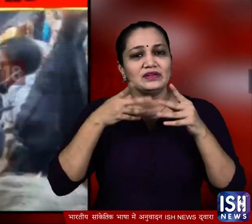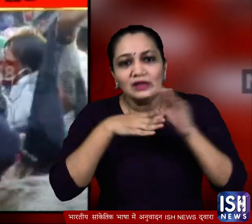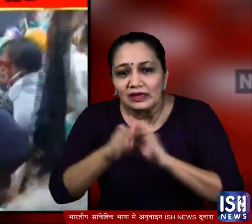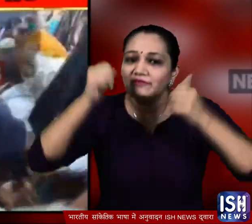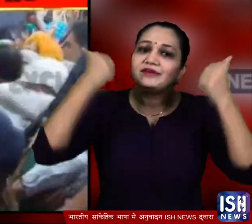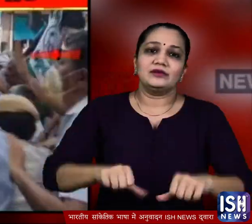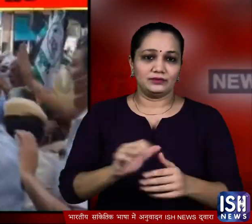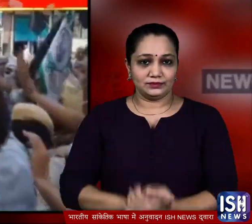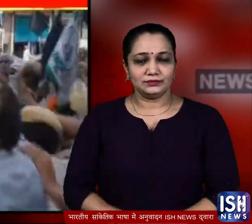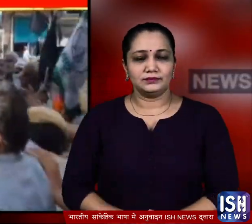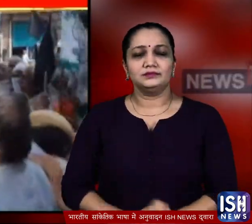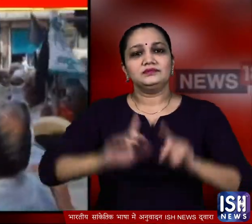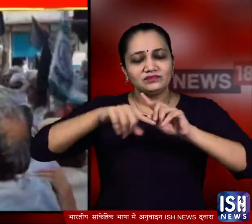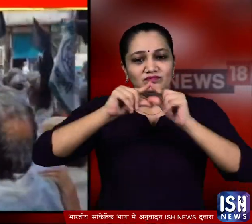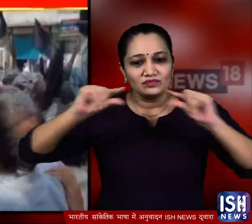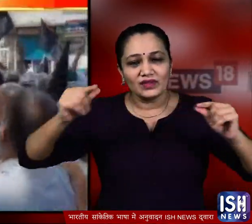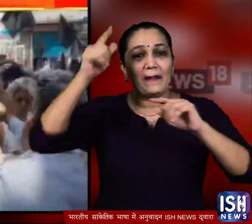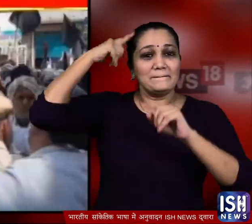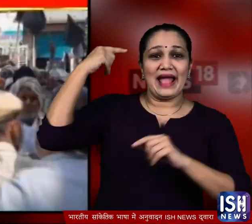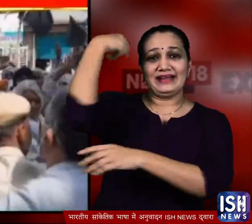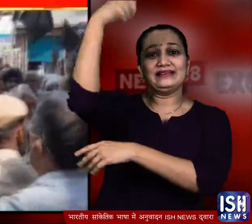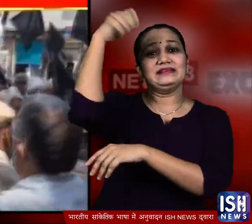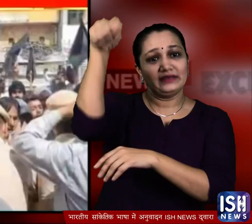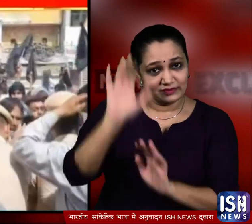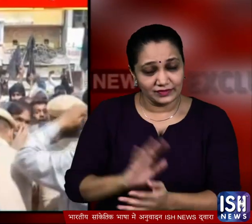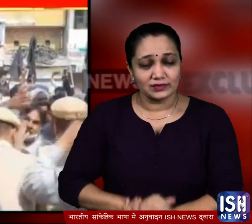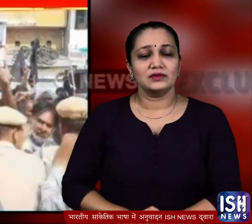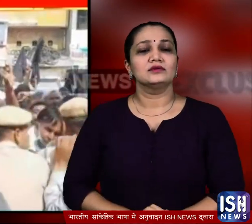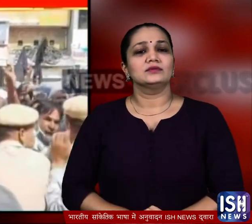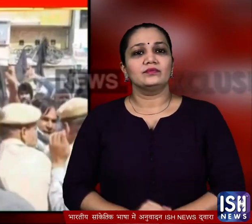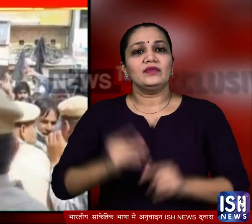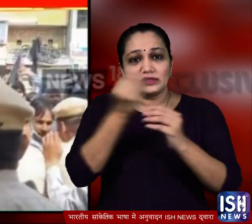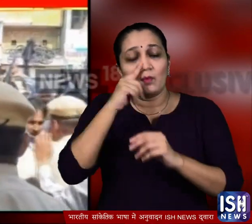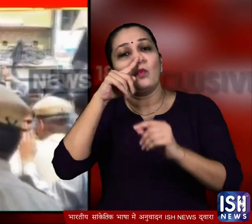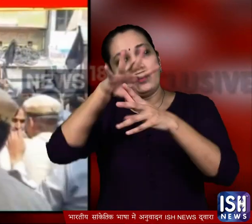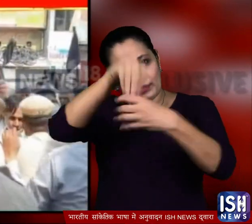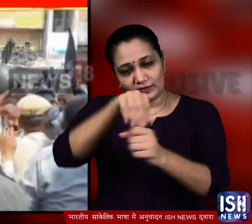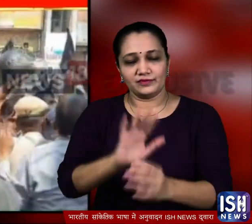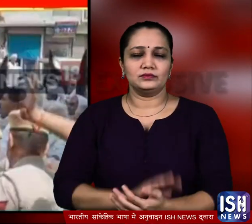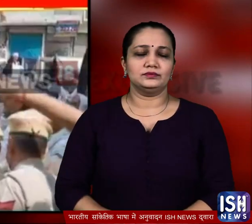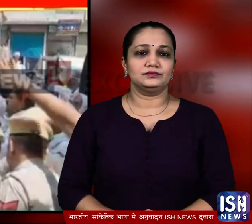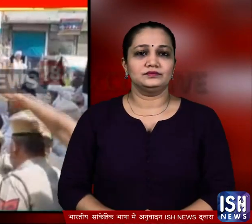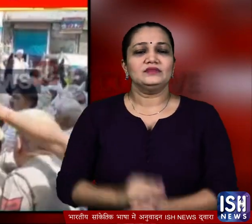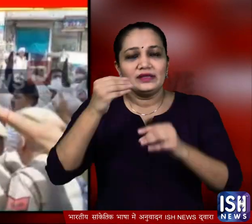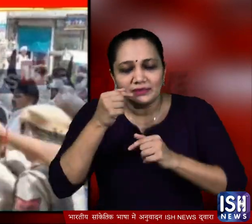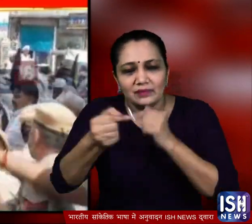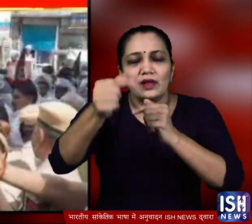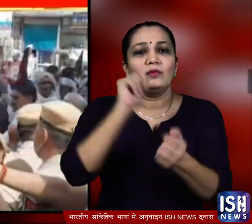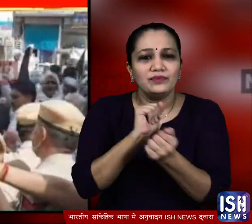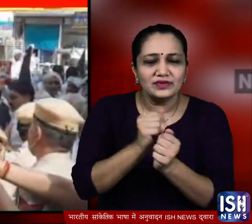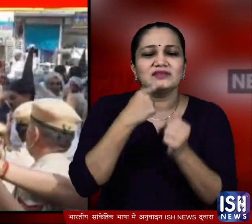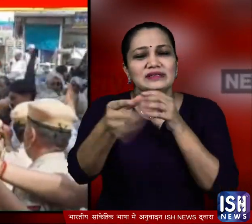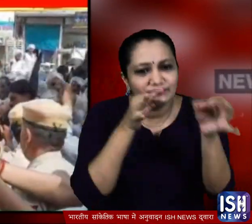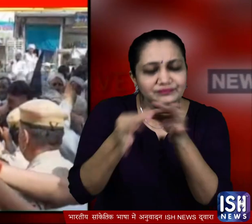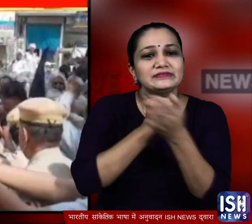बढ़ने में कामियाबी नहीं मिली इस दोरान ये लोग हाथों में काले जंडे लिए नजर आए जबकि इस हंगामे में कुछ महिलाएं भी विरोध करती दिखी बीच बीच में पुलिस